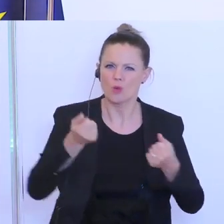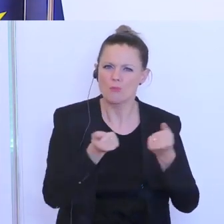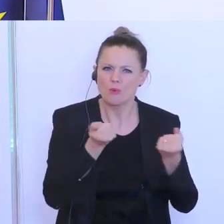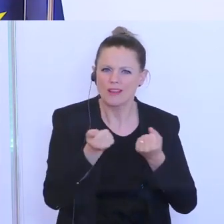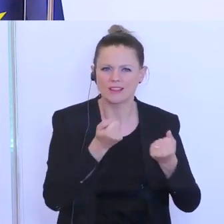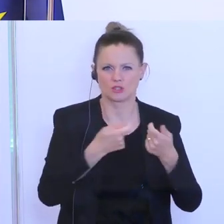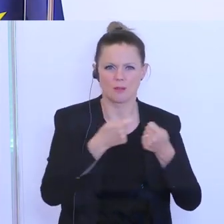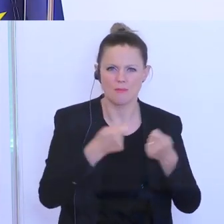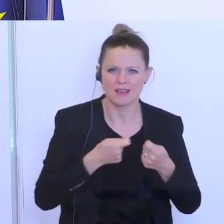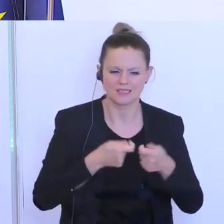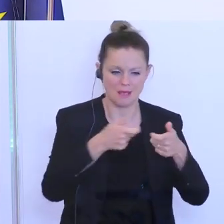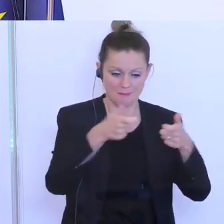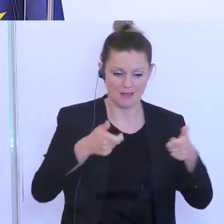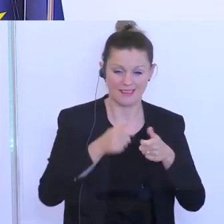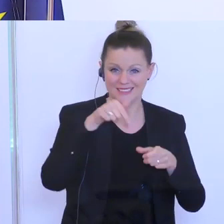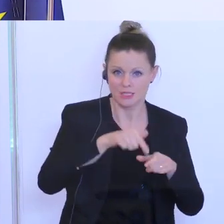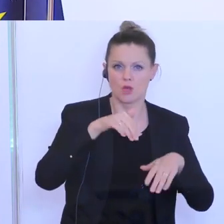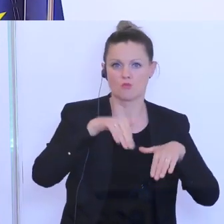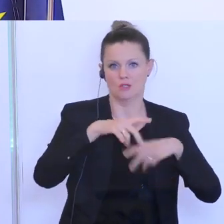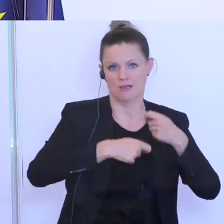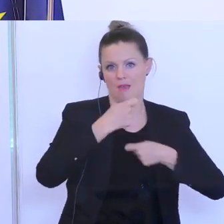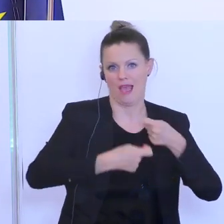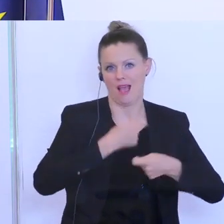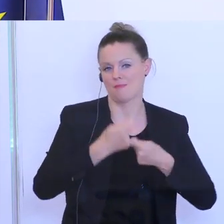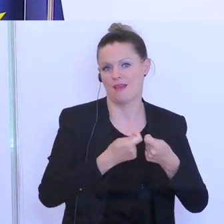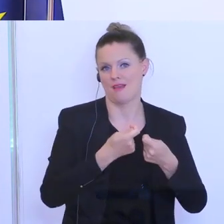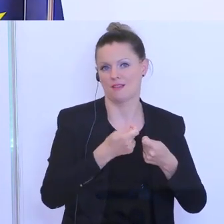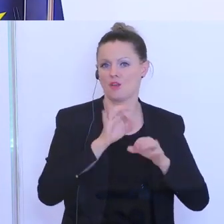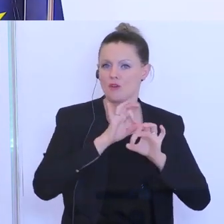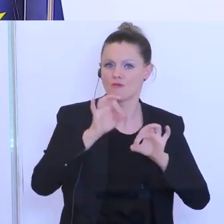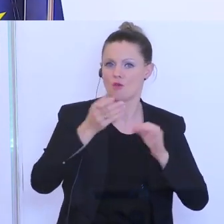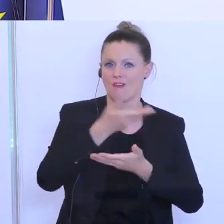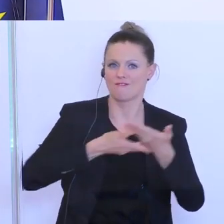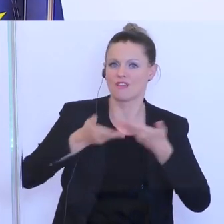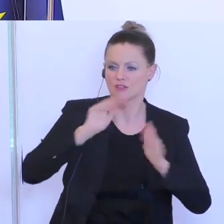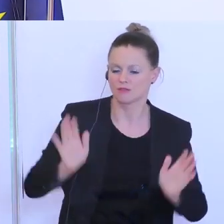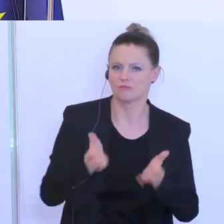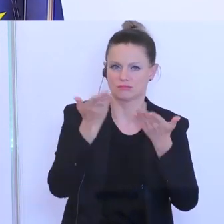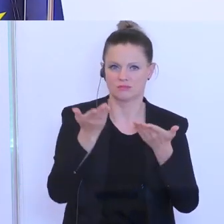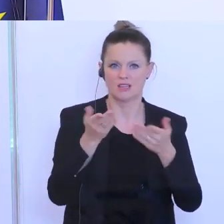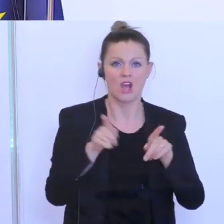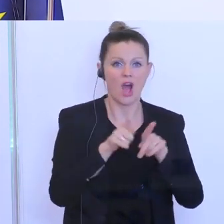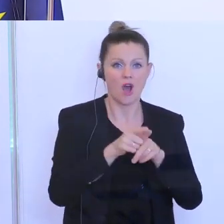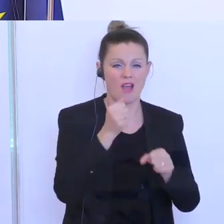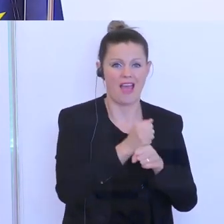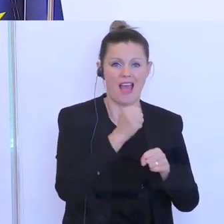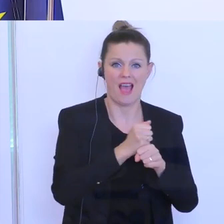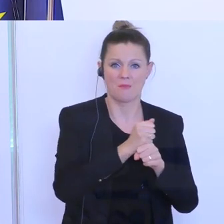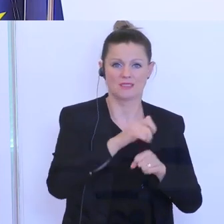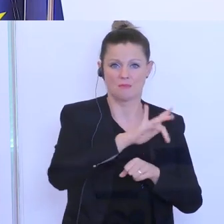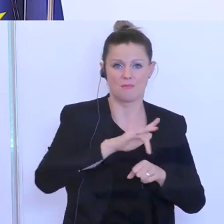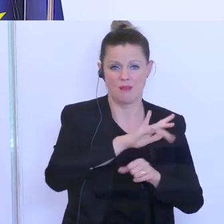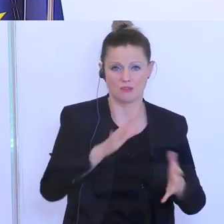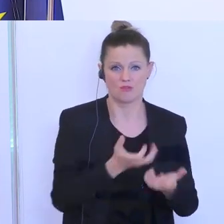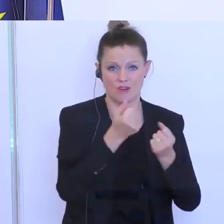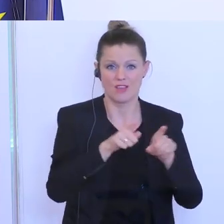Pakete, die hier auszuarbeiten sind, um die Wirtschaft nach vorne zu bringen, Arbeitsplätze zu generieren. Und wir brauchen